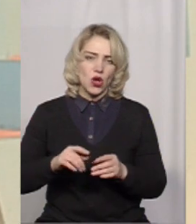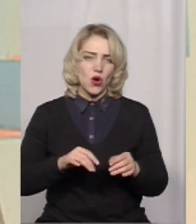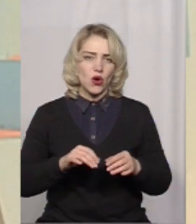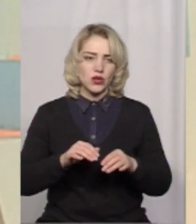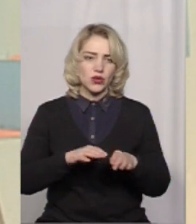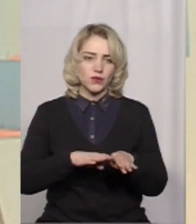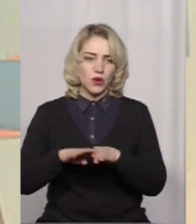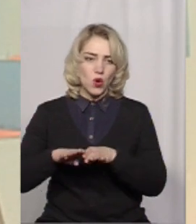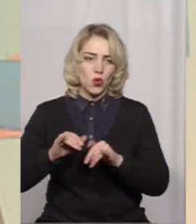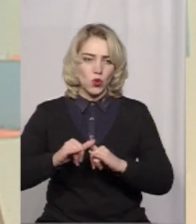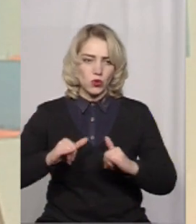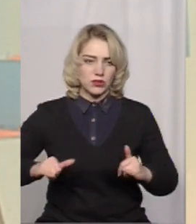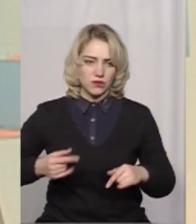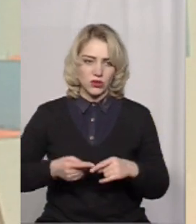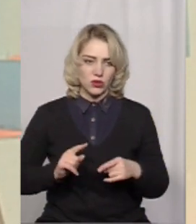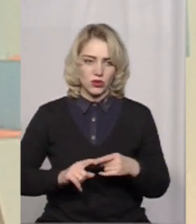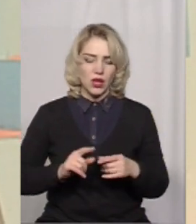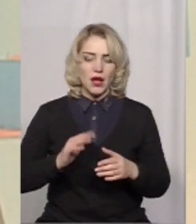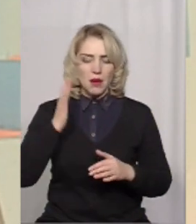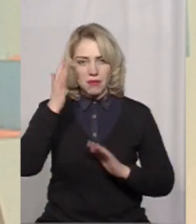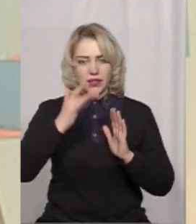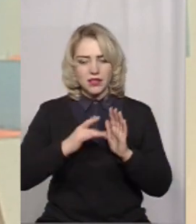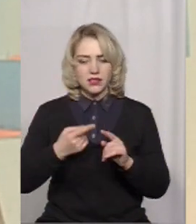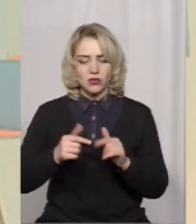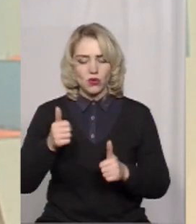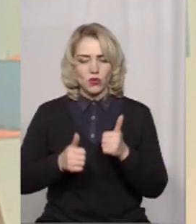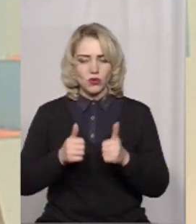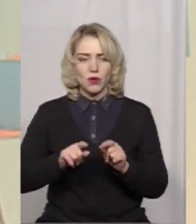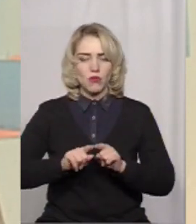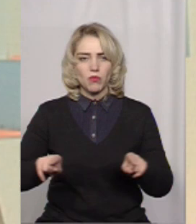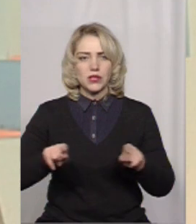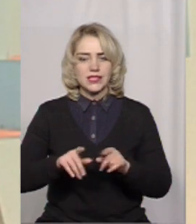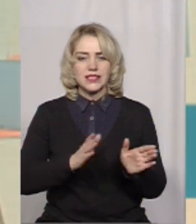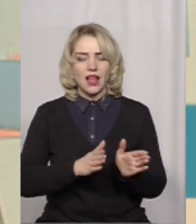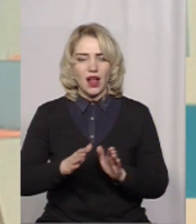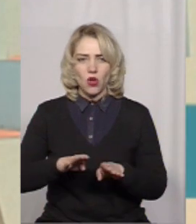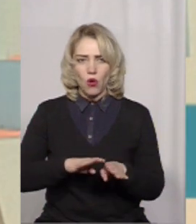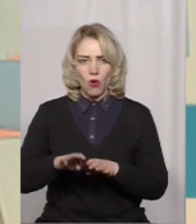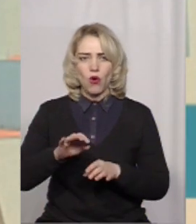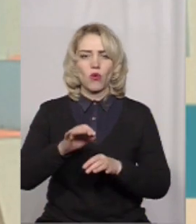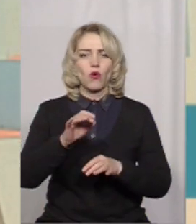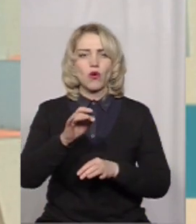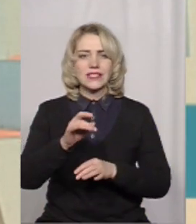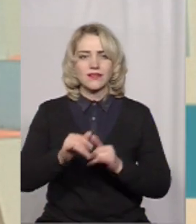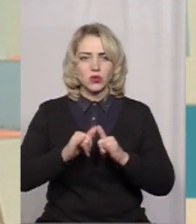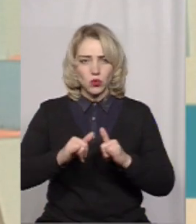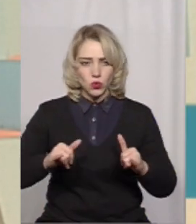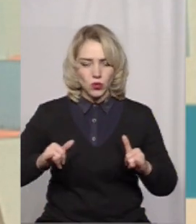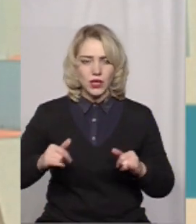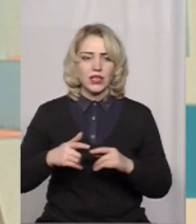області. Основна мета конкурсу – це популяризація цілий сталого розвитку, 17 цілий сталого розвитку